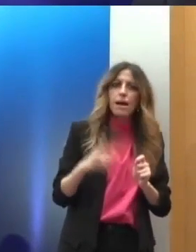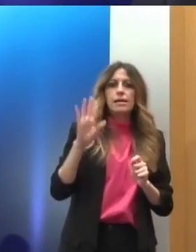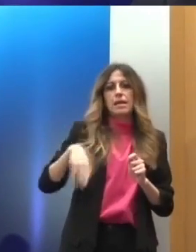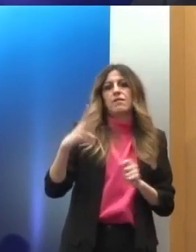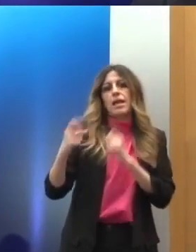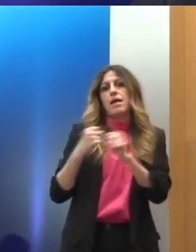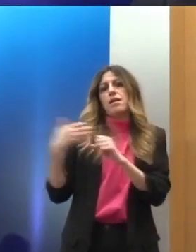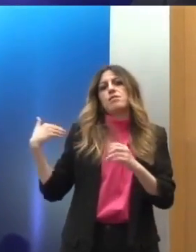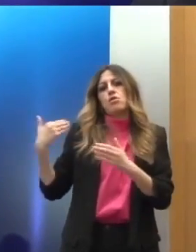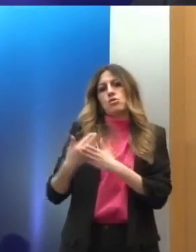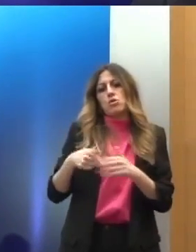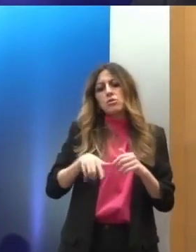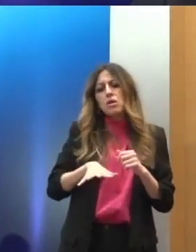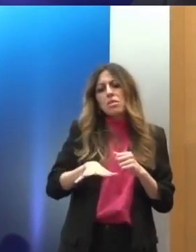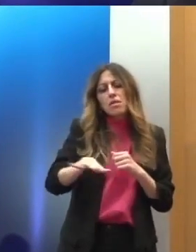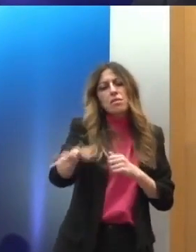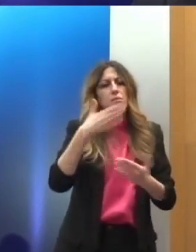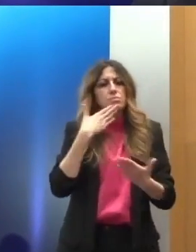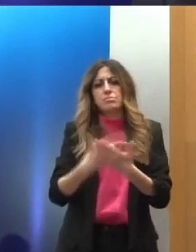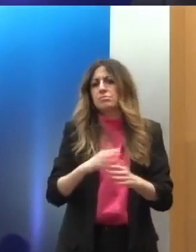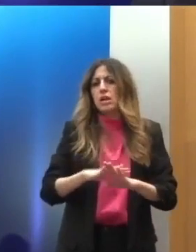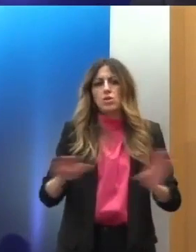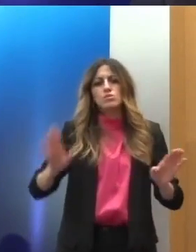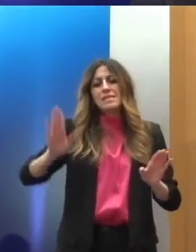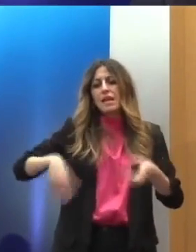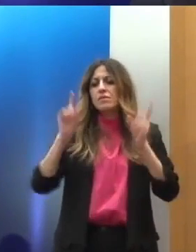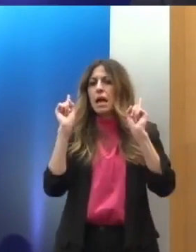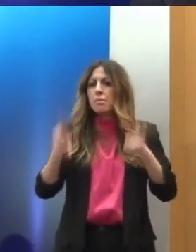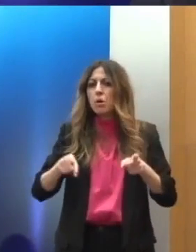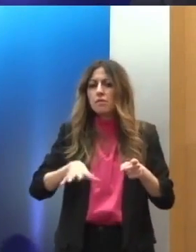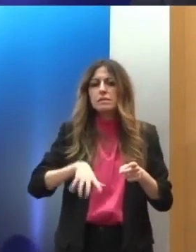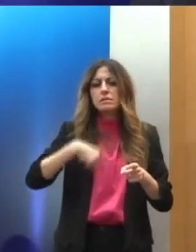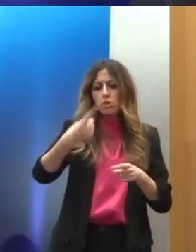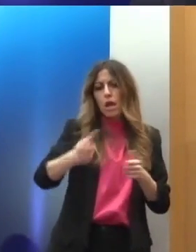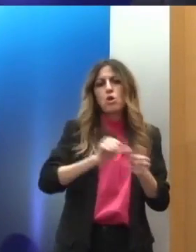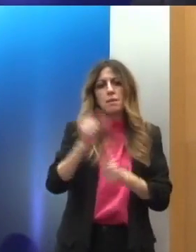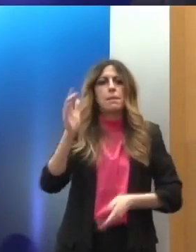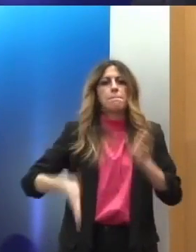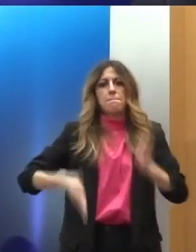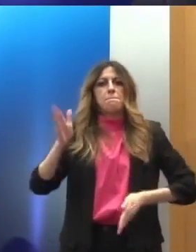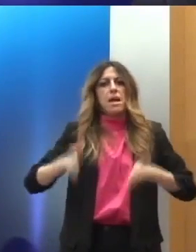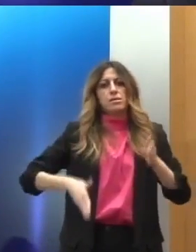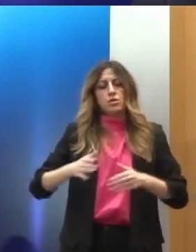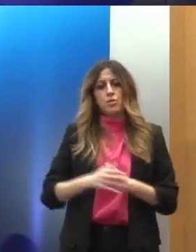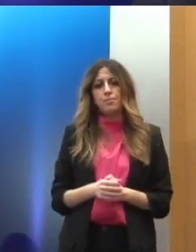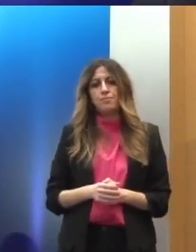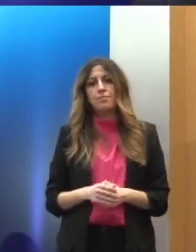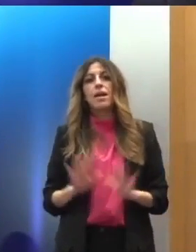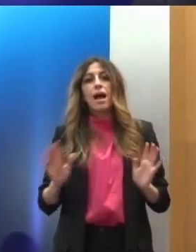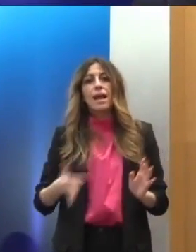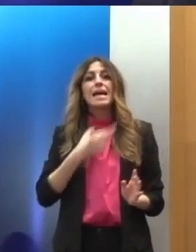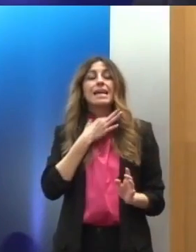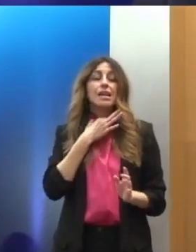στην τελική ευθεία. Η τελική απόφαση θα ληφθεί μέσα στον Μάρτιο, στον επόμενο μήνα, μάλλα λόγια. Θα ζώμαστε βοήθεια για